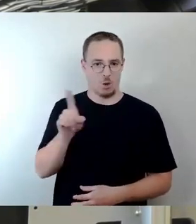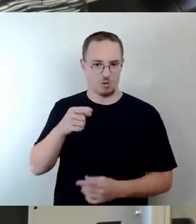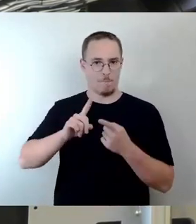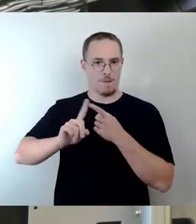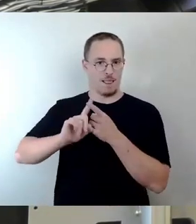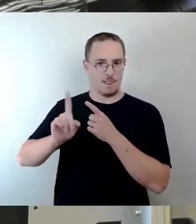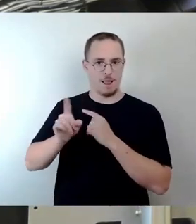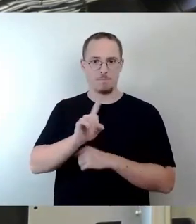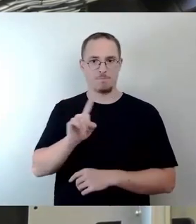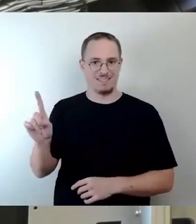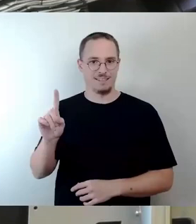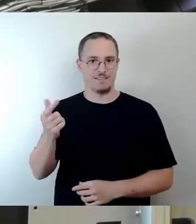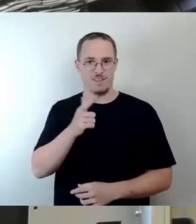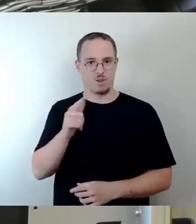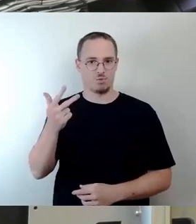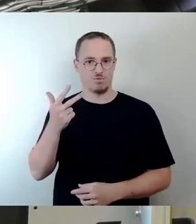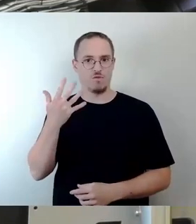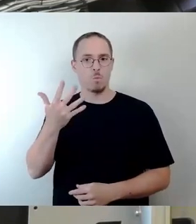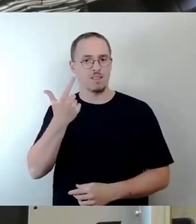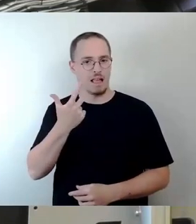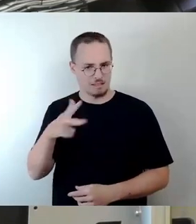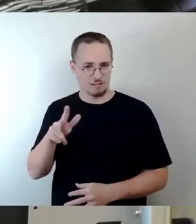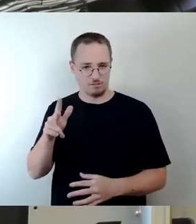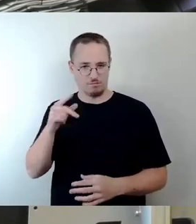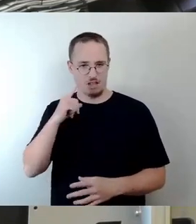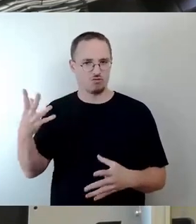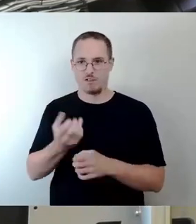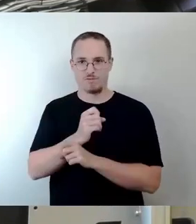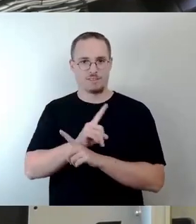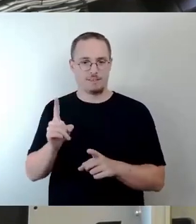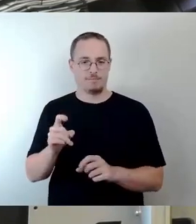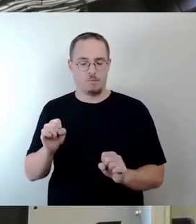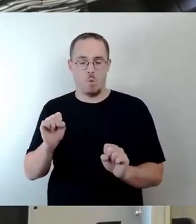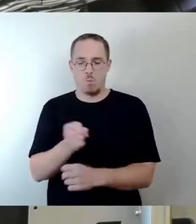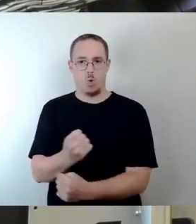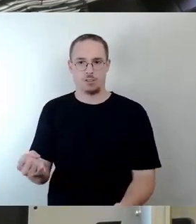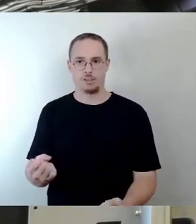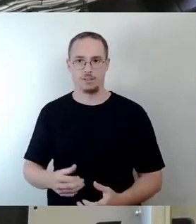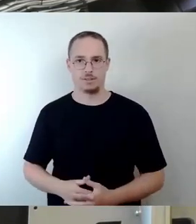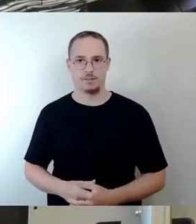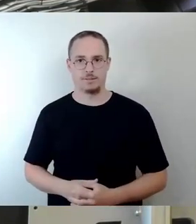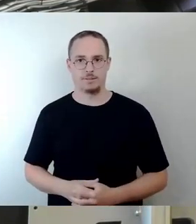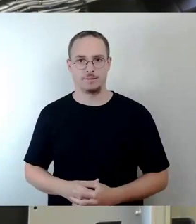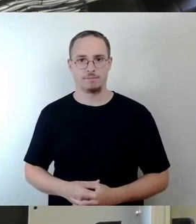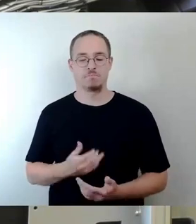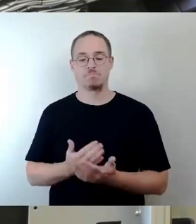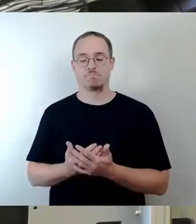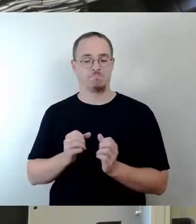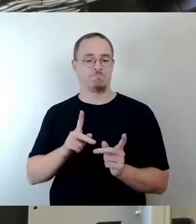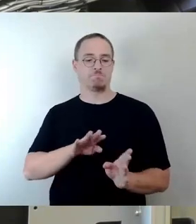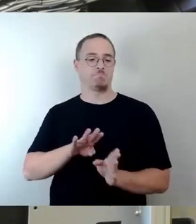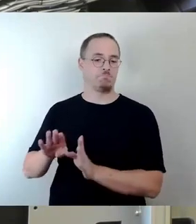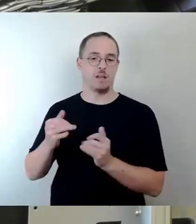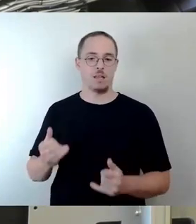Dann haben wir uns mal angesehen, was denn so im Bereich der Straßen passiert ist. Wir haben